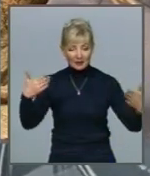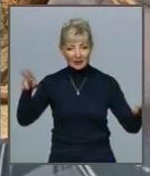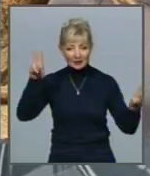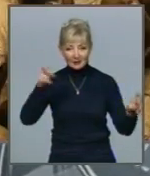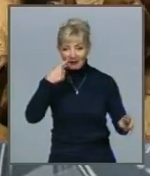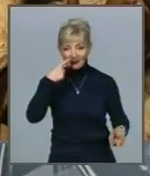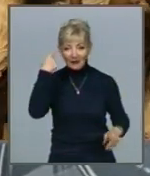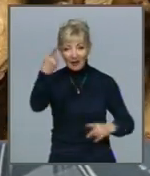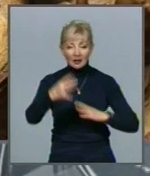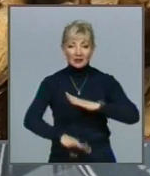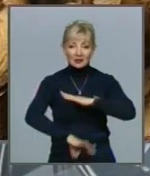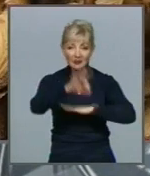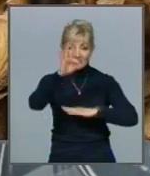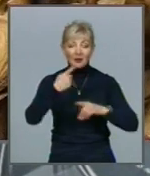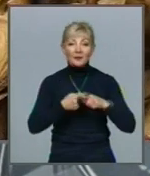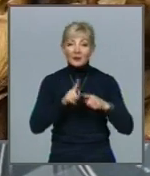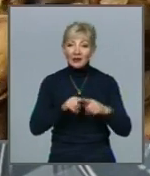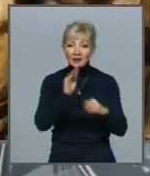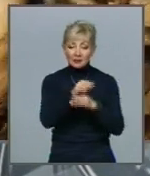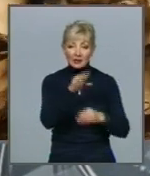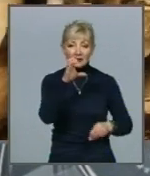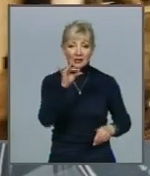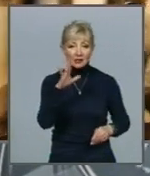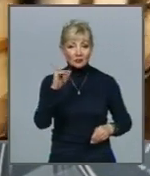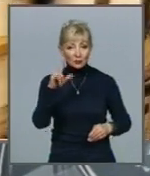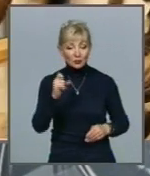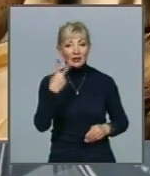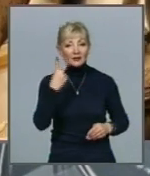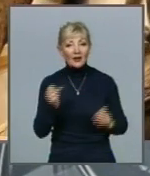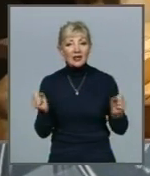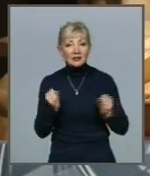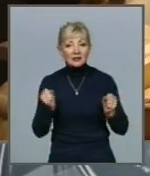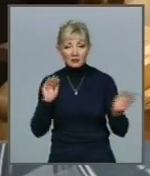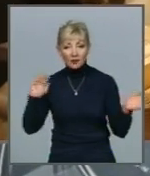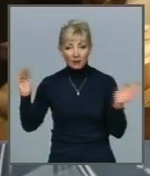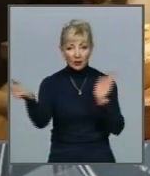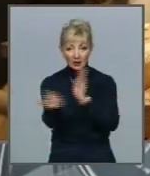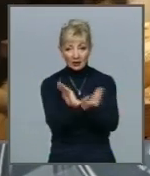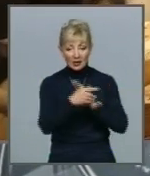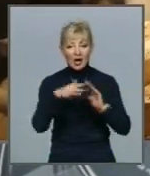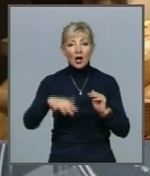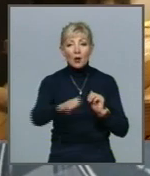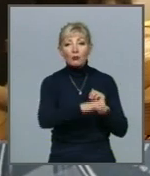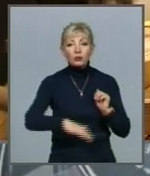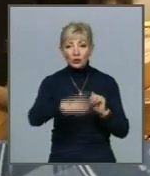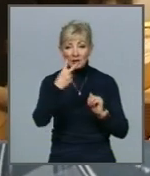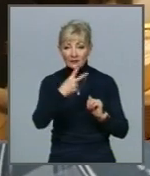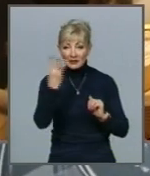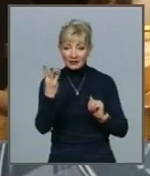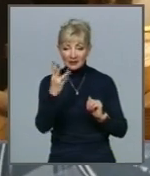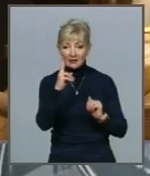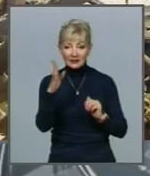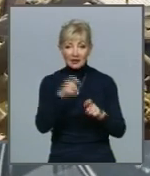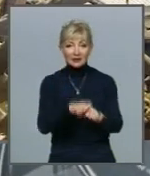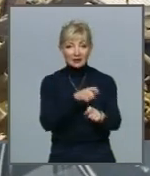«Далекий схід» А це, додає Жанна Сивуха, два зимових вольєри площою у 23 метри квадратних кожен І